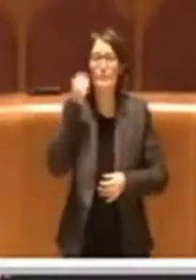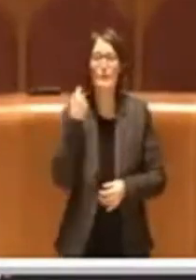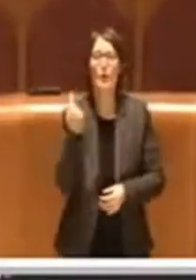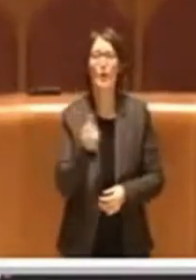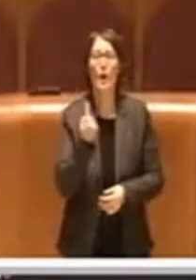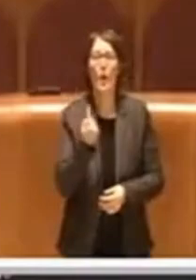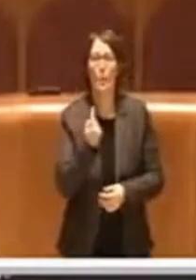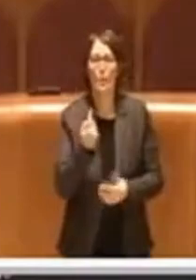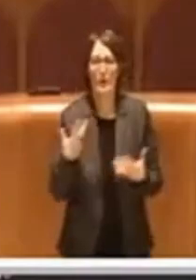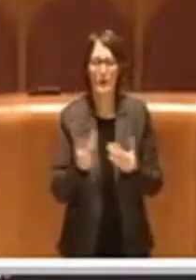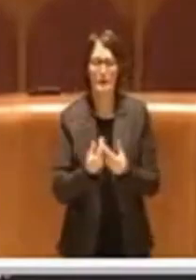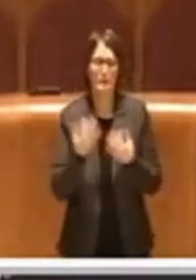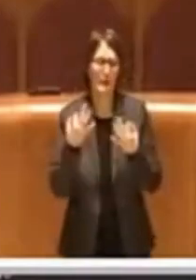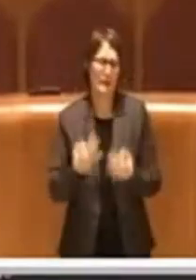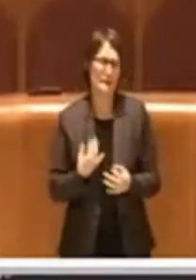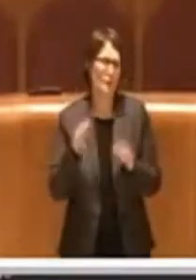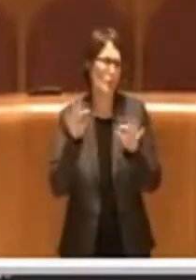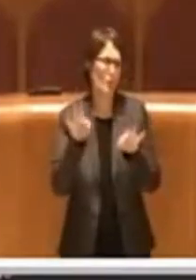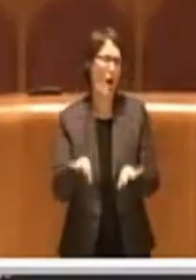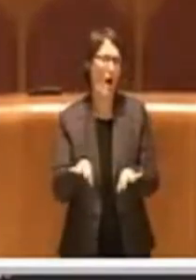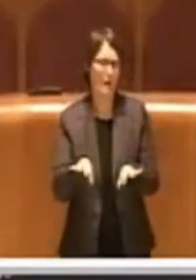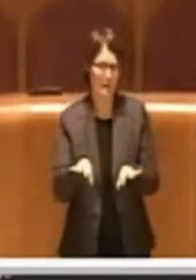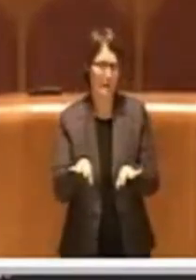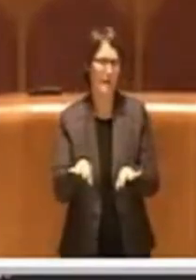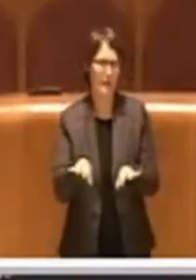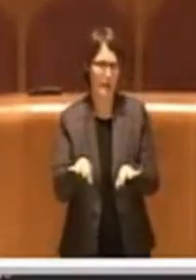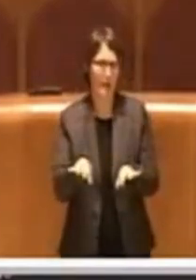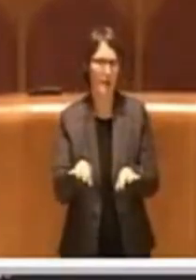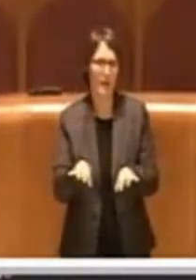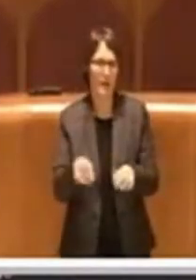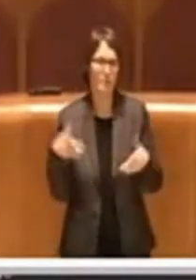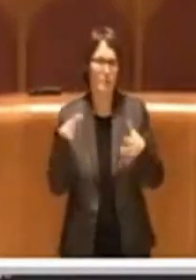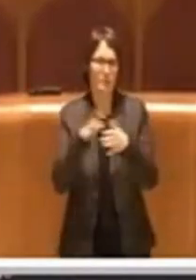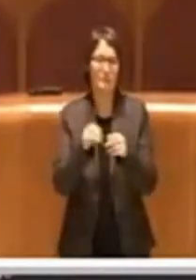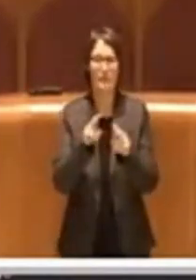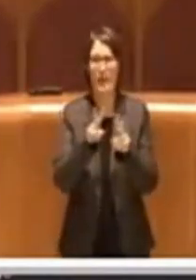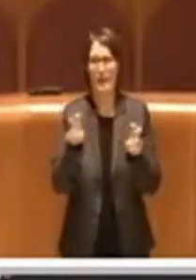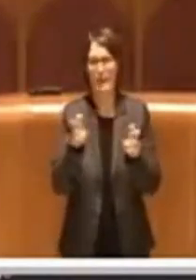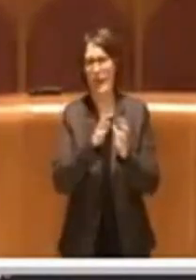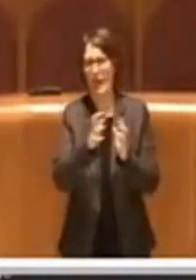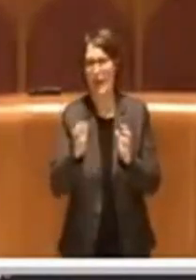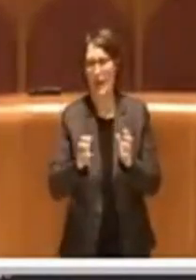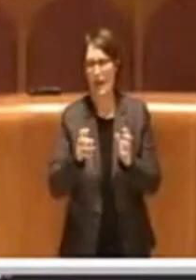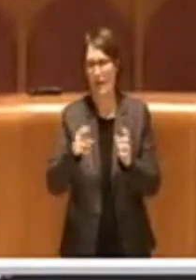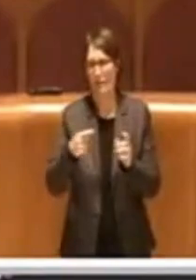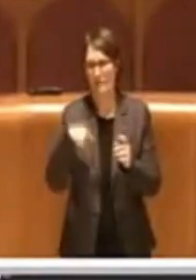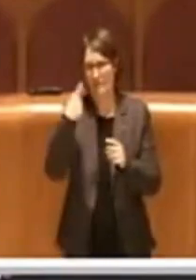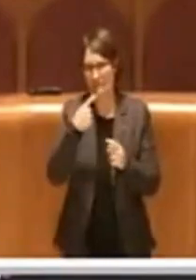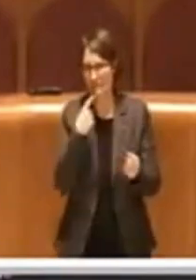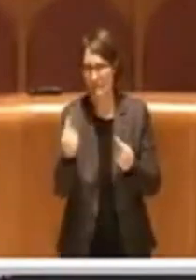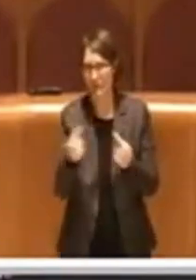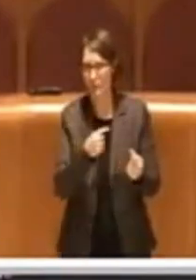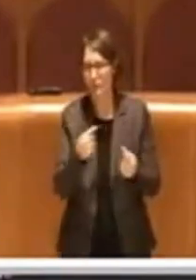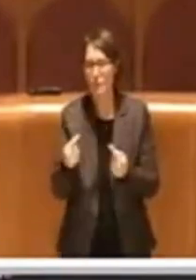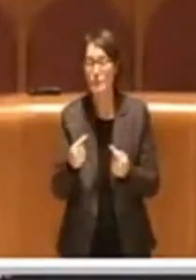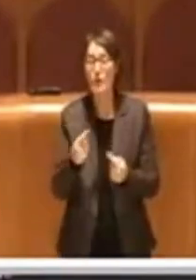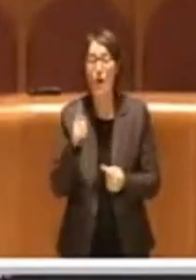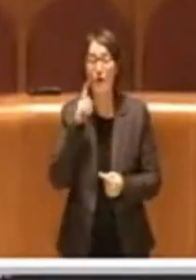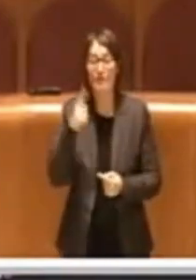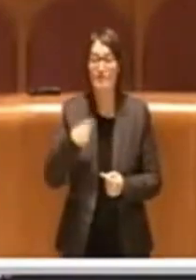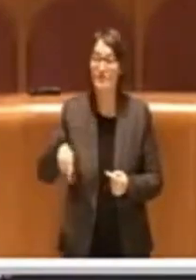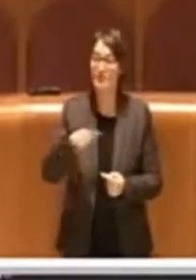raggiungeremo su tanti temi che andremo ad affrontare, riusciremo a risolvere